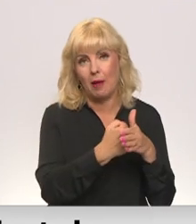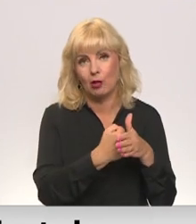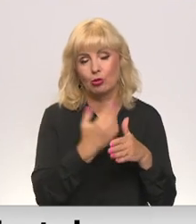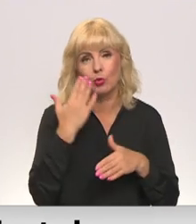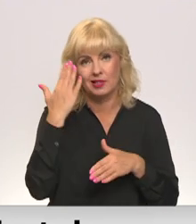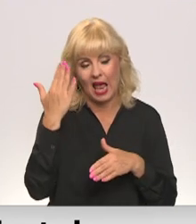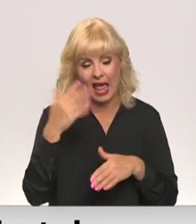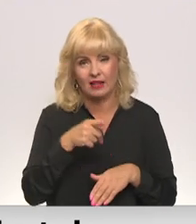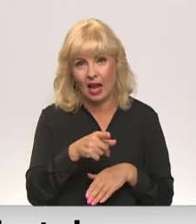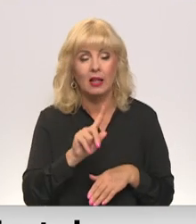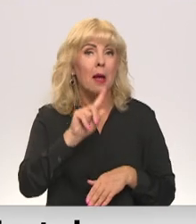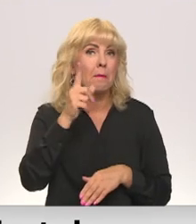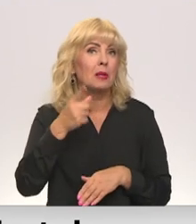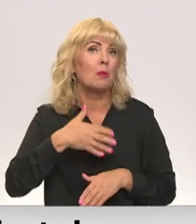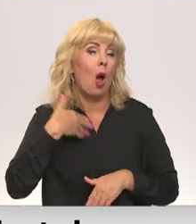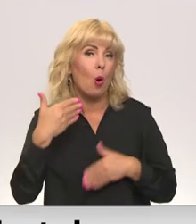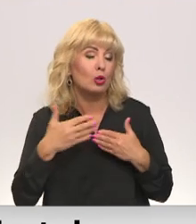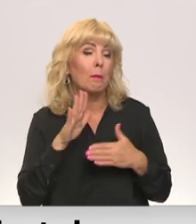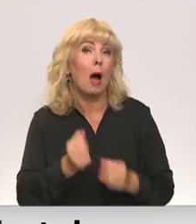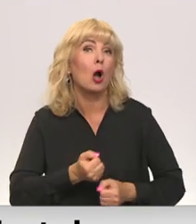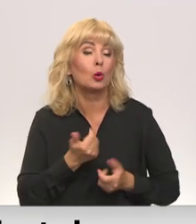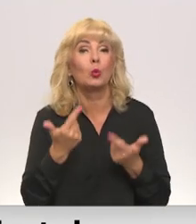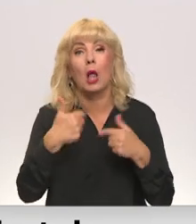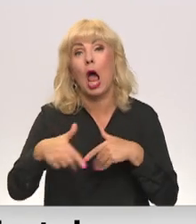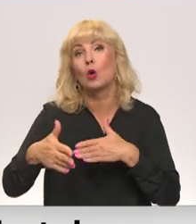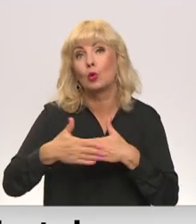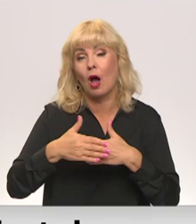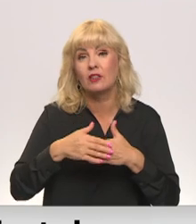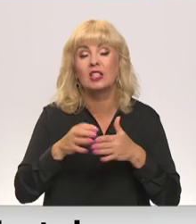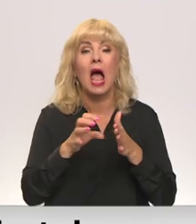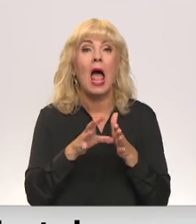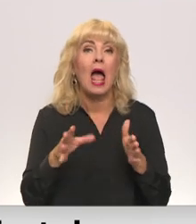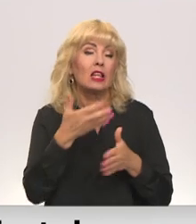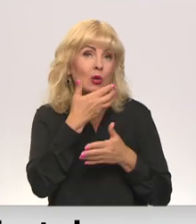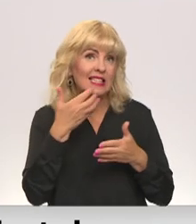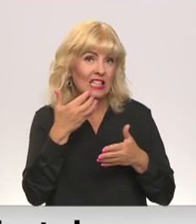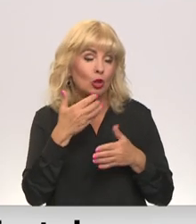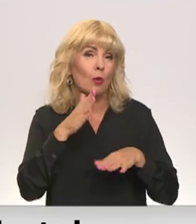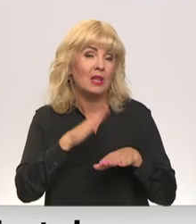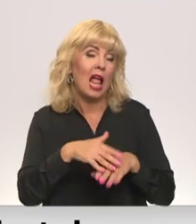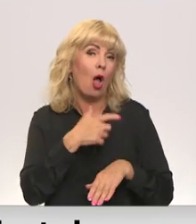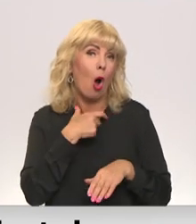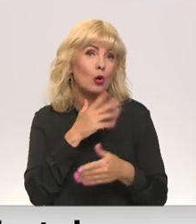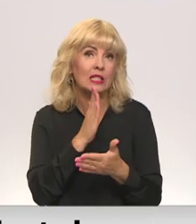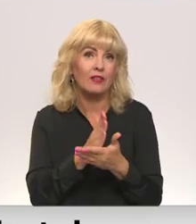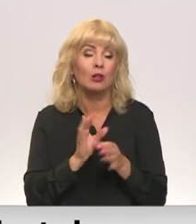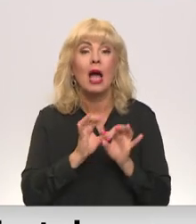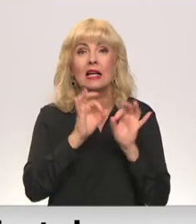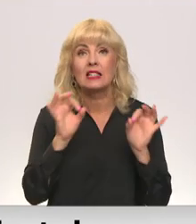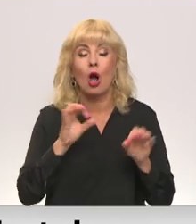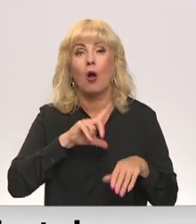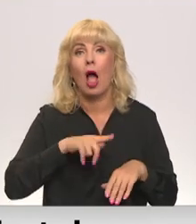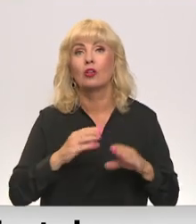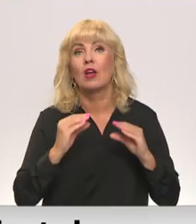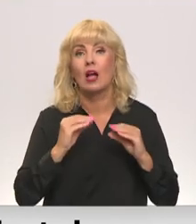Pirmie trauksmes zvanu par grūtu laiku tošanos energoresursu krīzes dēļ jau augusta vidū sāka skandēt Latvijas